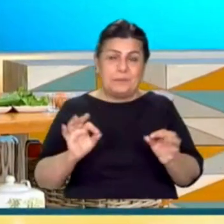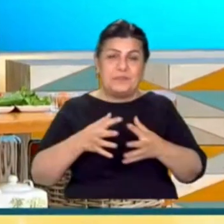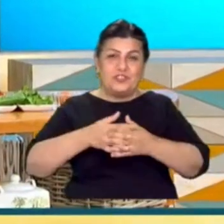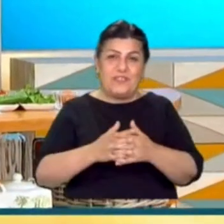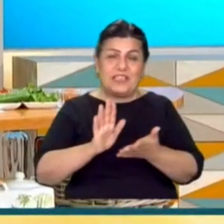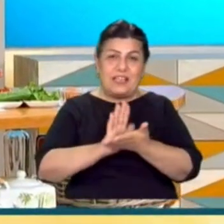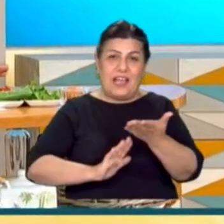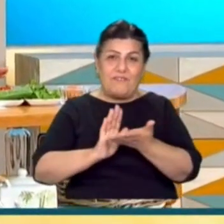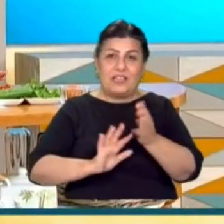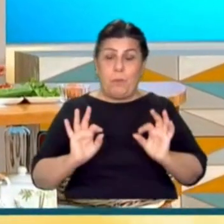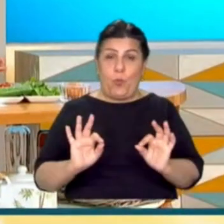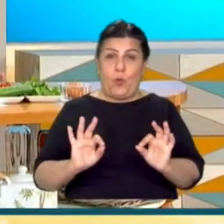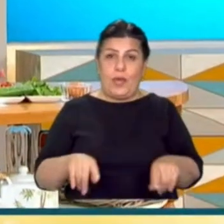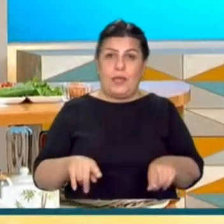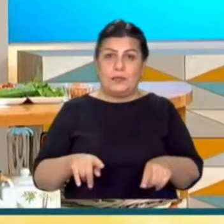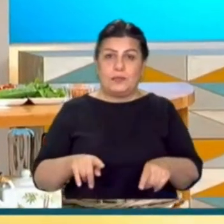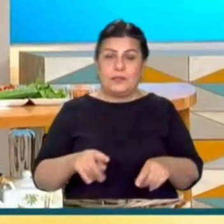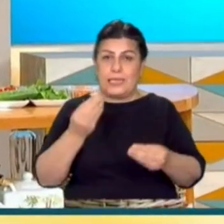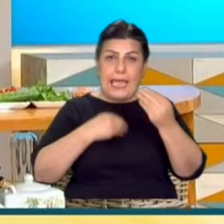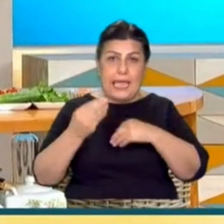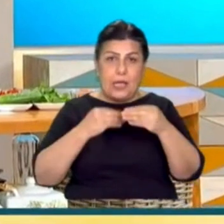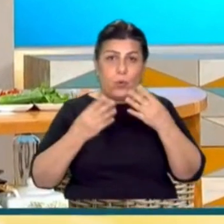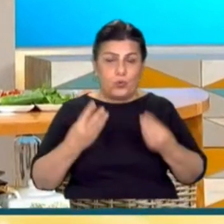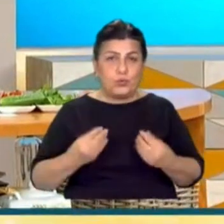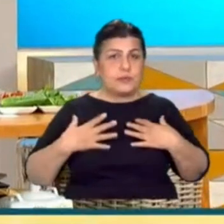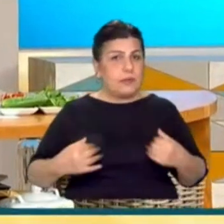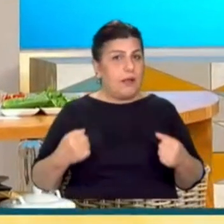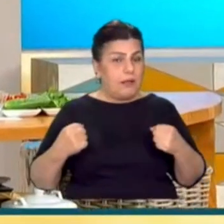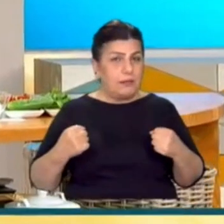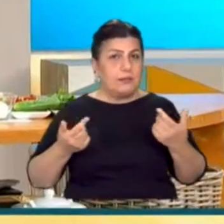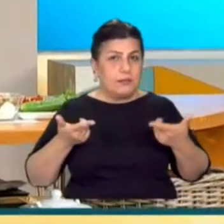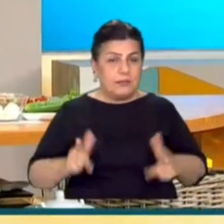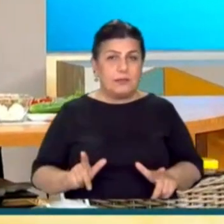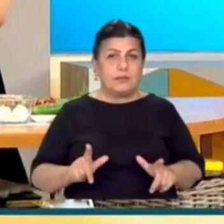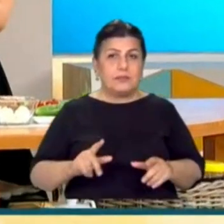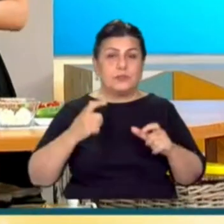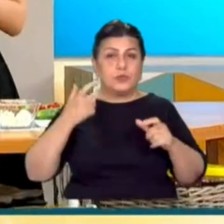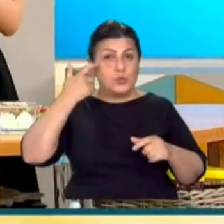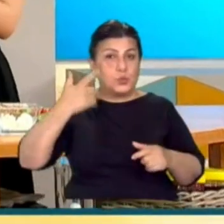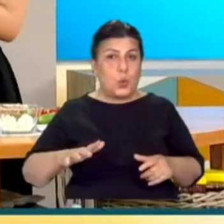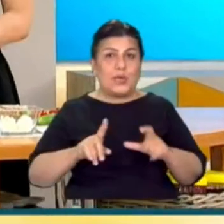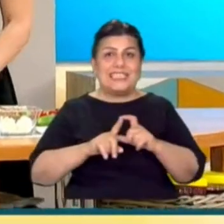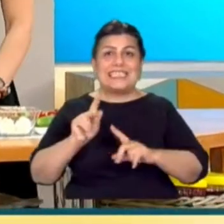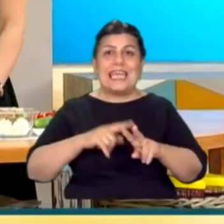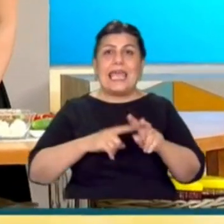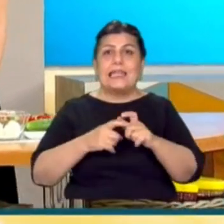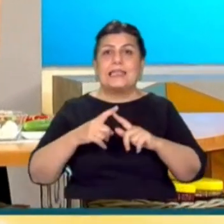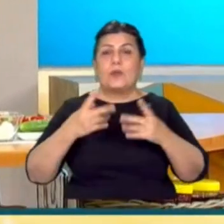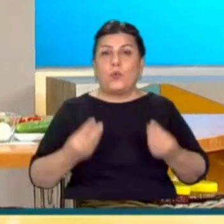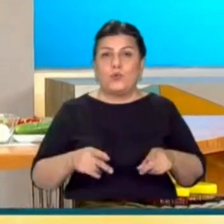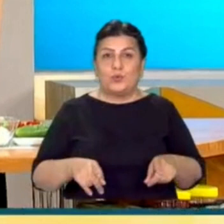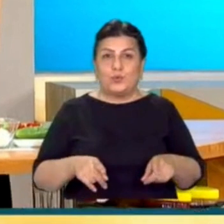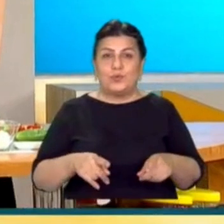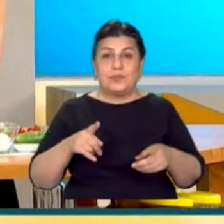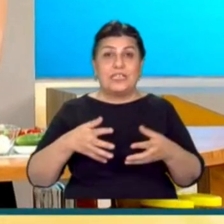Kahvaltımızda bu şekilde bir öğün yaparsak gayet sağlıklı. Hem de şok siyete uygun olur diyelim. Cevizler de